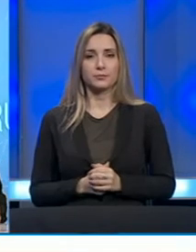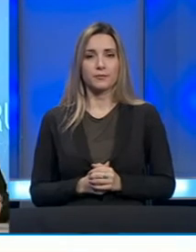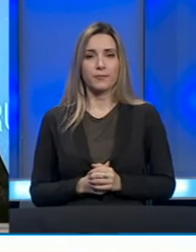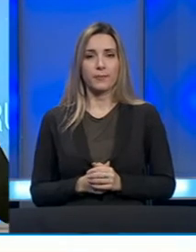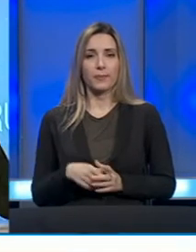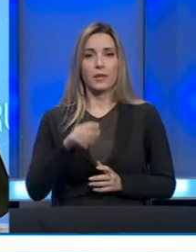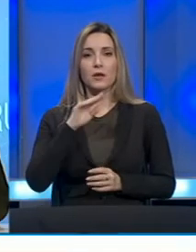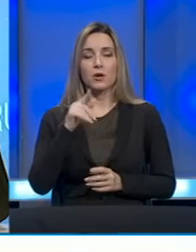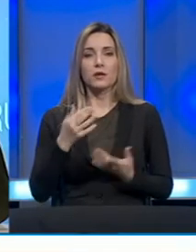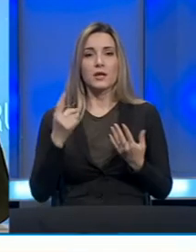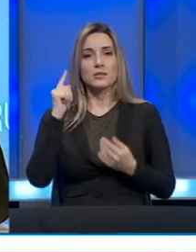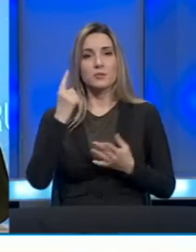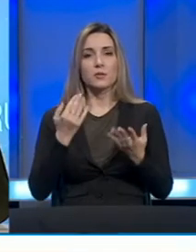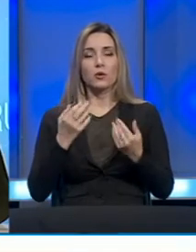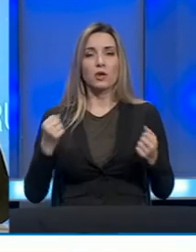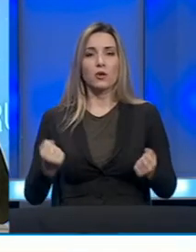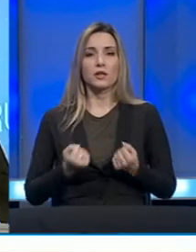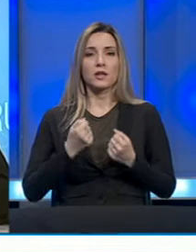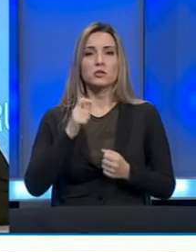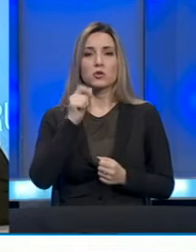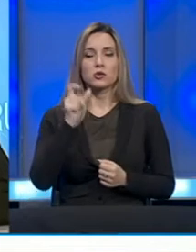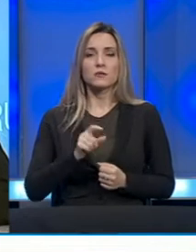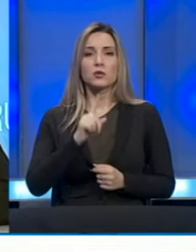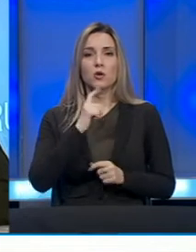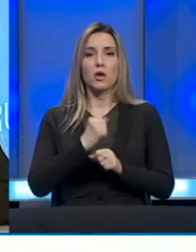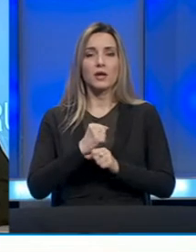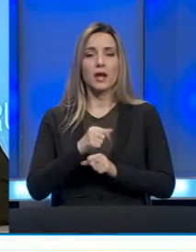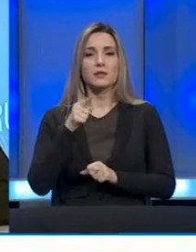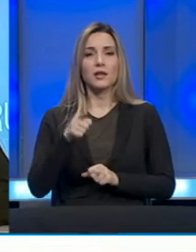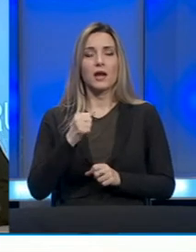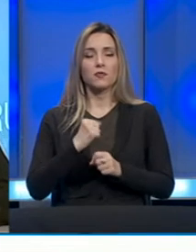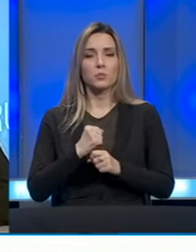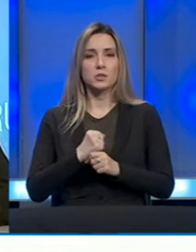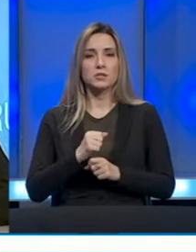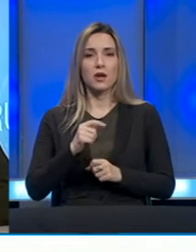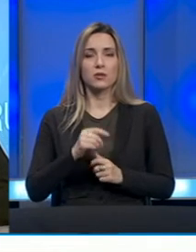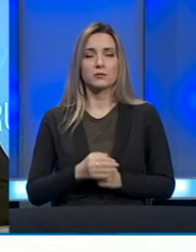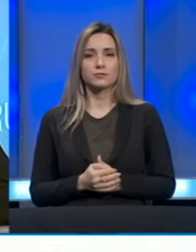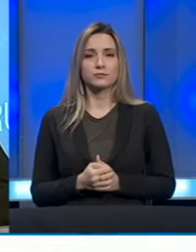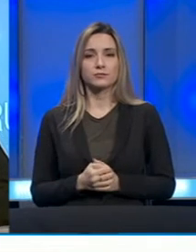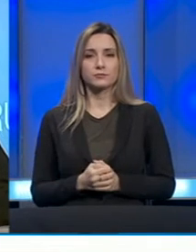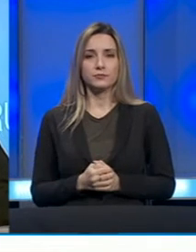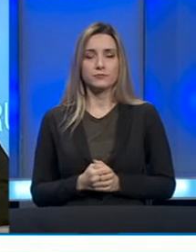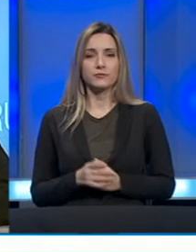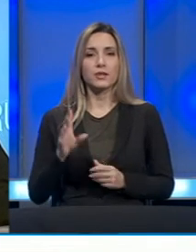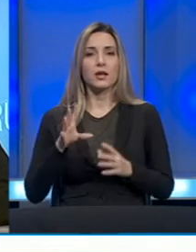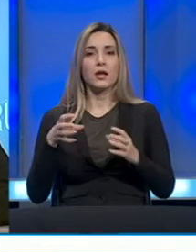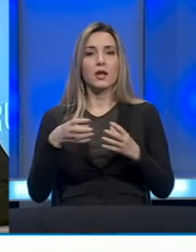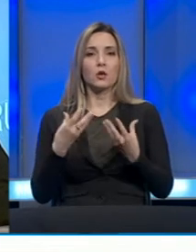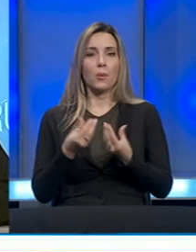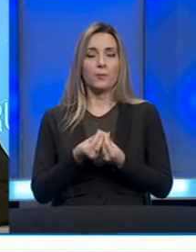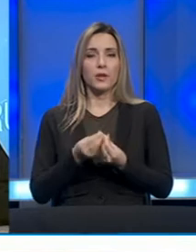Govorite, zamisljam koliko je zapravo teško čovjeku koji radi takav posao i kompletnom kolektivu vašeg udruženja